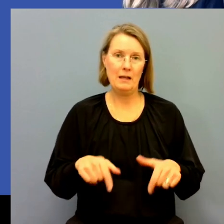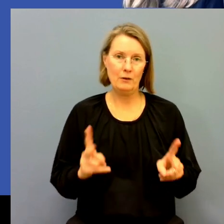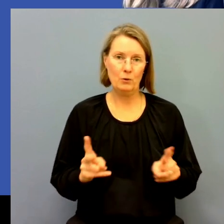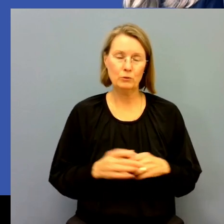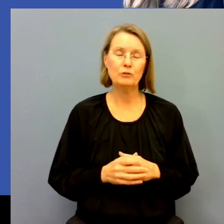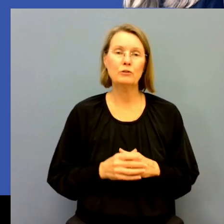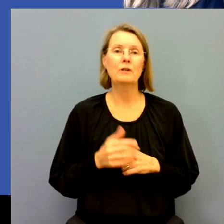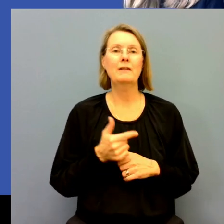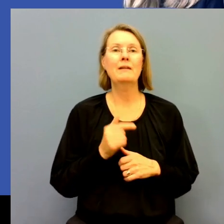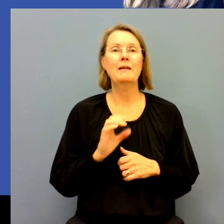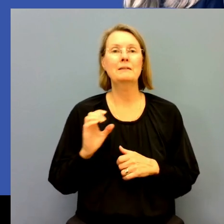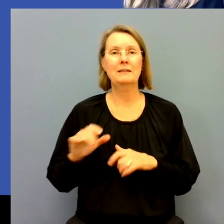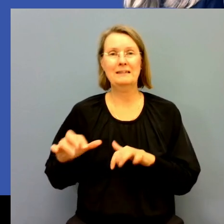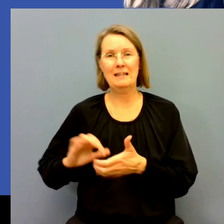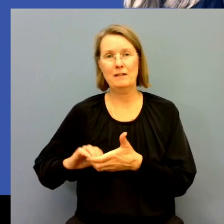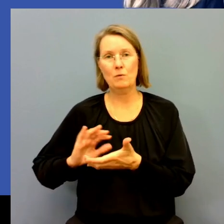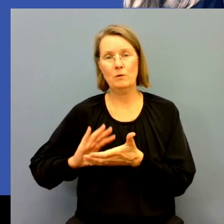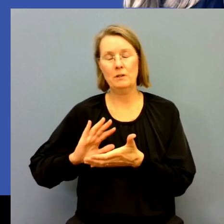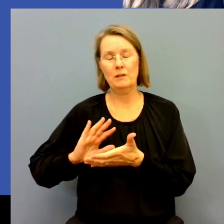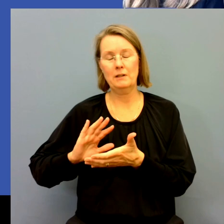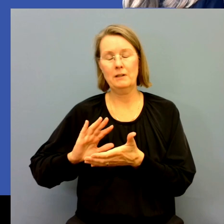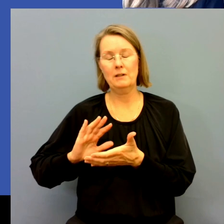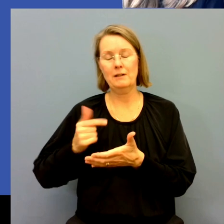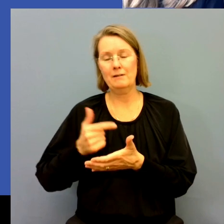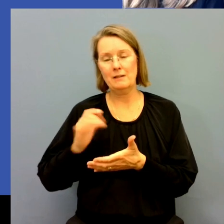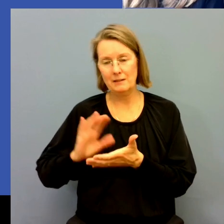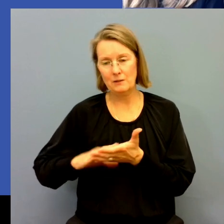Föreningen för skriv och TSS-tolkar.